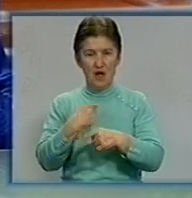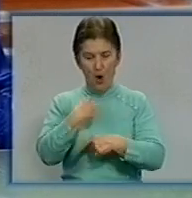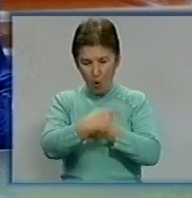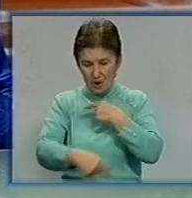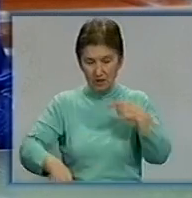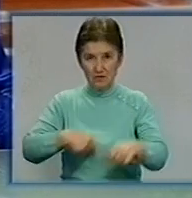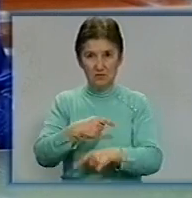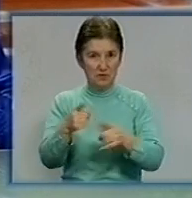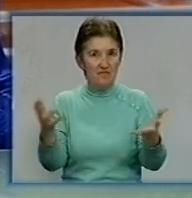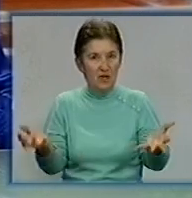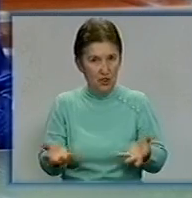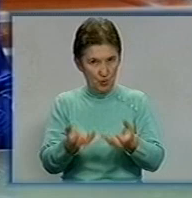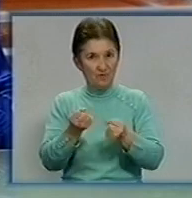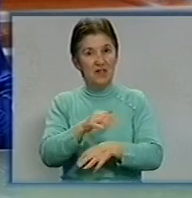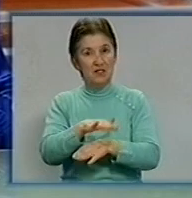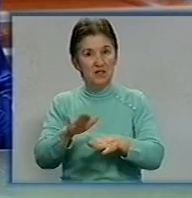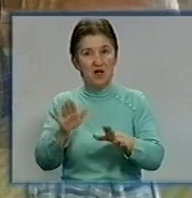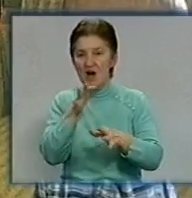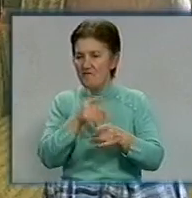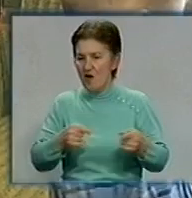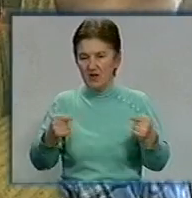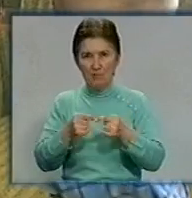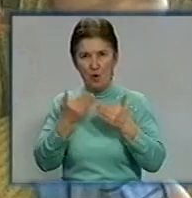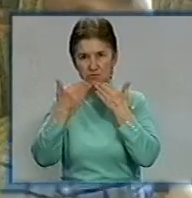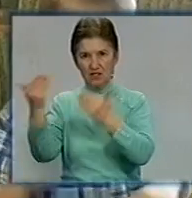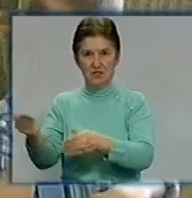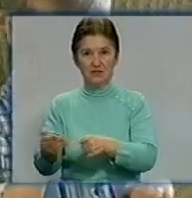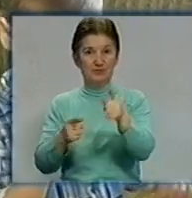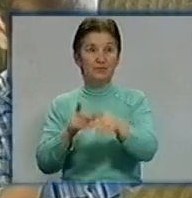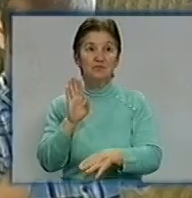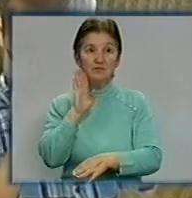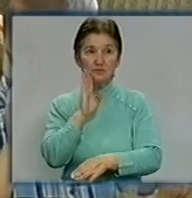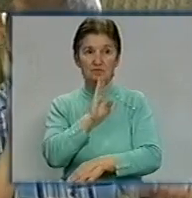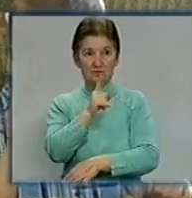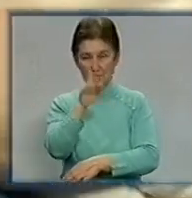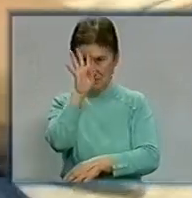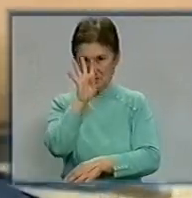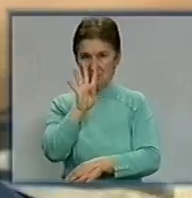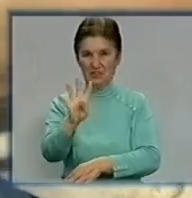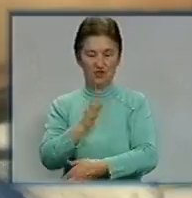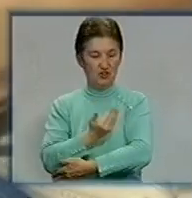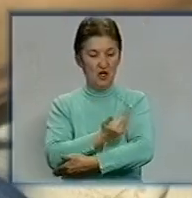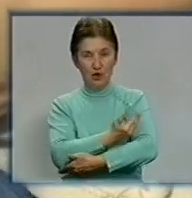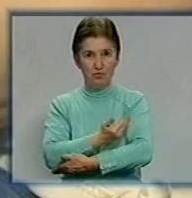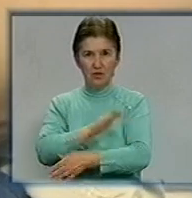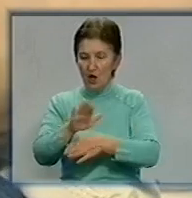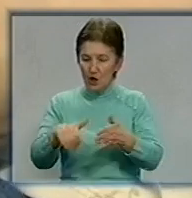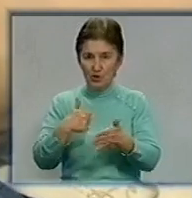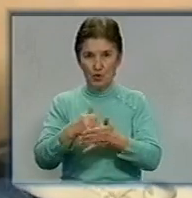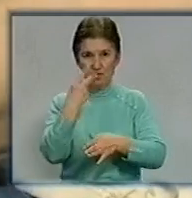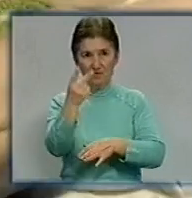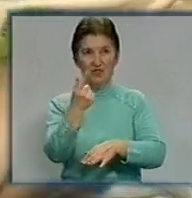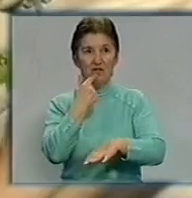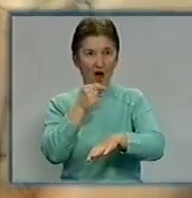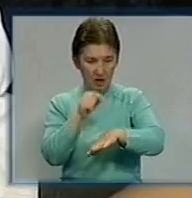дитині життя. Продовжить Леся Кришко. Мама чотиримісячного Дениса показує ручки немовляти. На них ще й досі видно сліди від